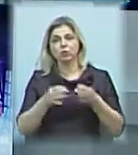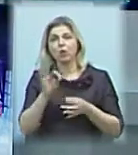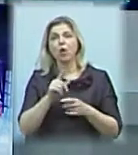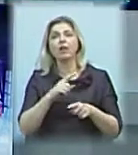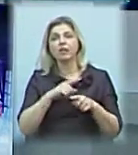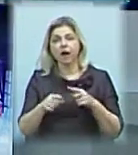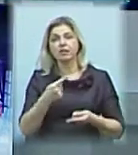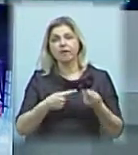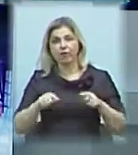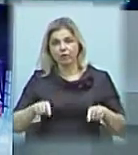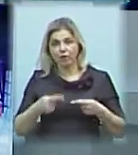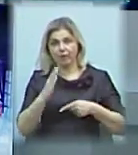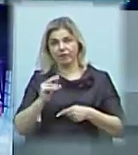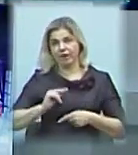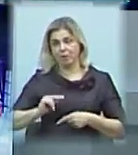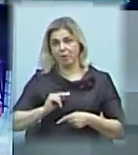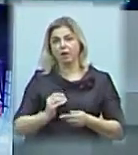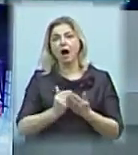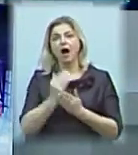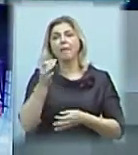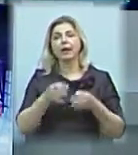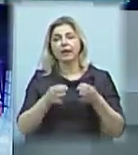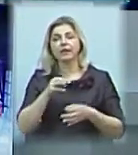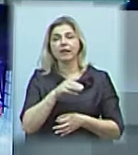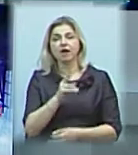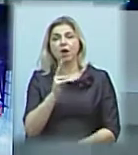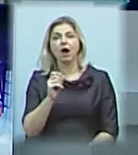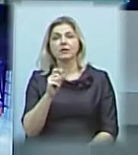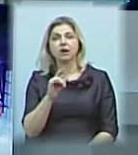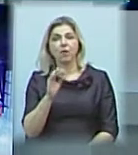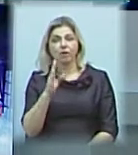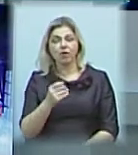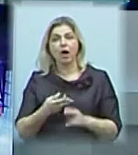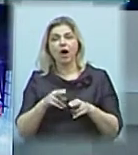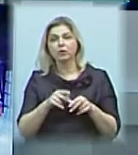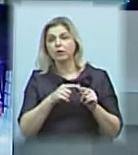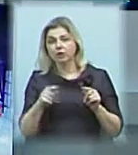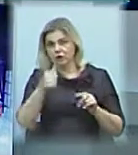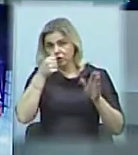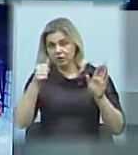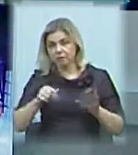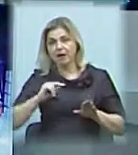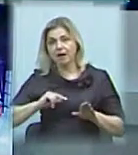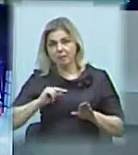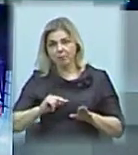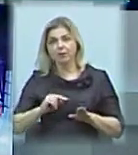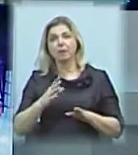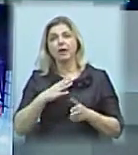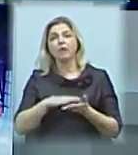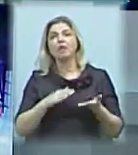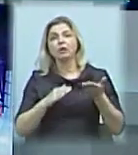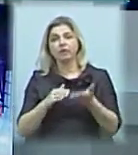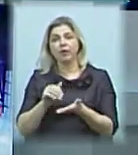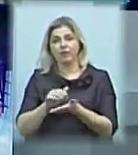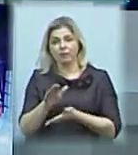на роботі. Апеляцію секретар міської ради Тетяна Казакова, яка протягом півроку виконувала обов'язки керівника міста, подавати